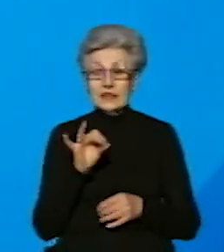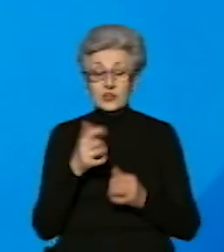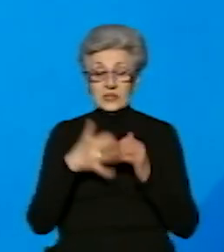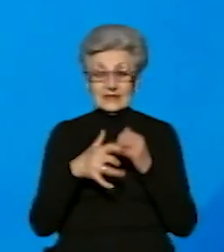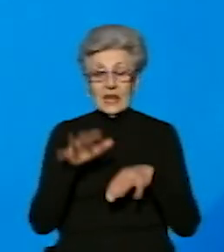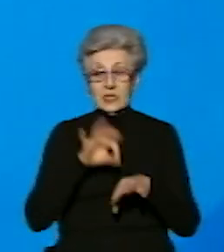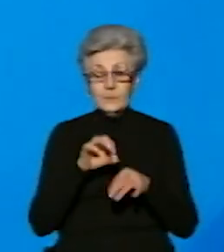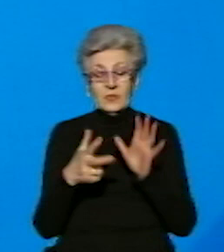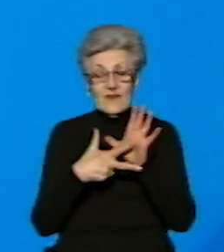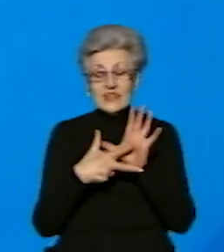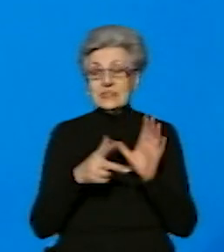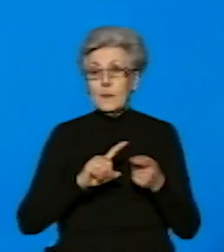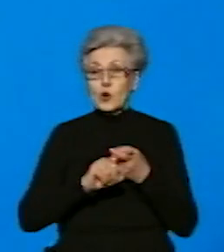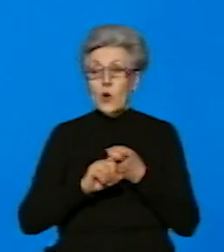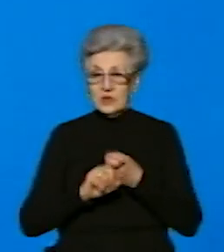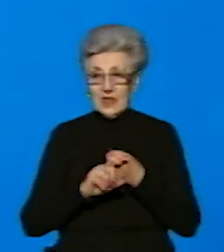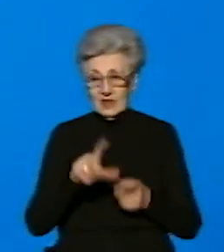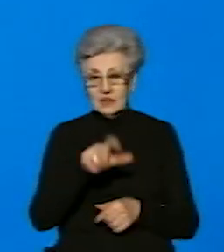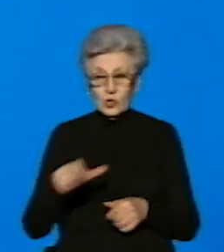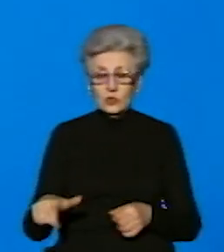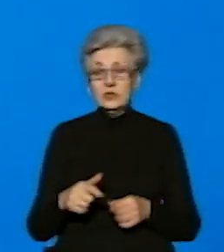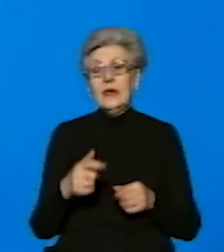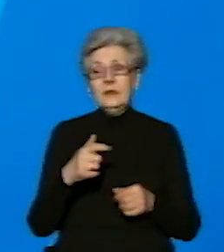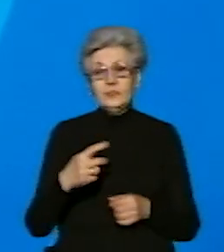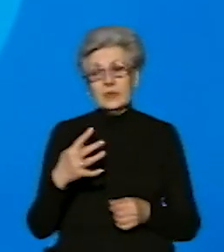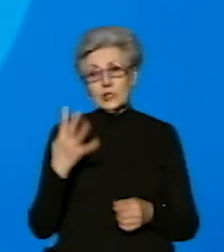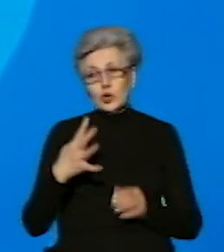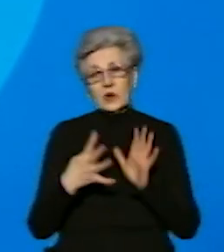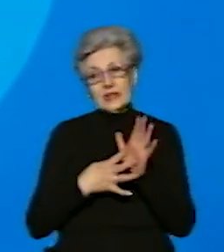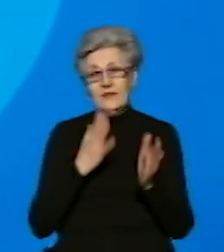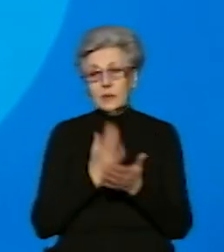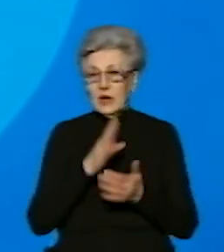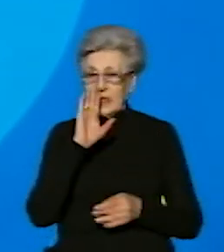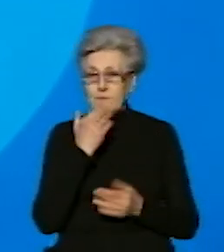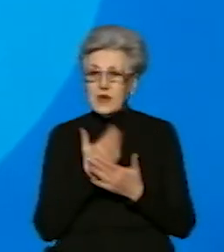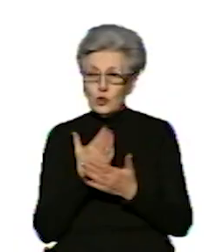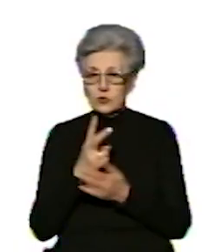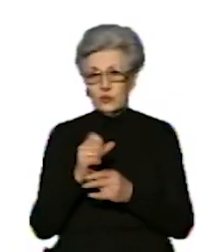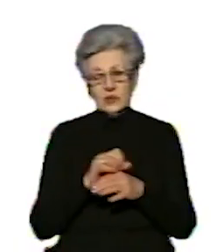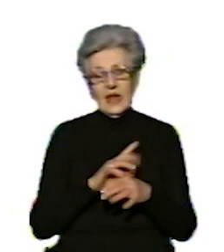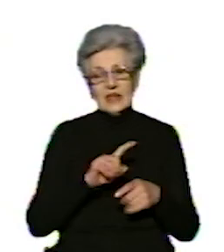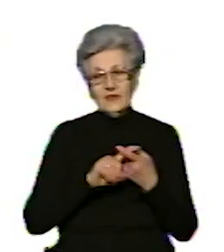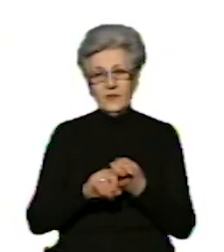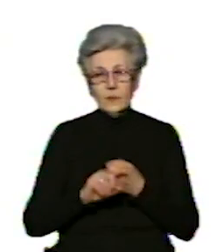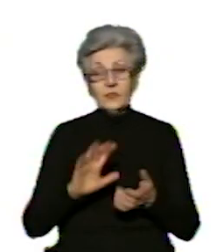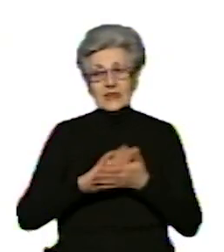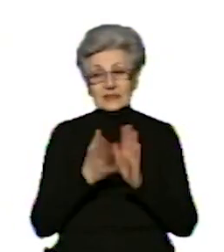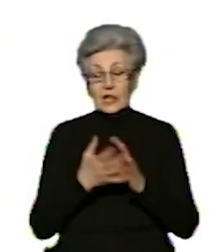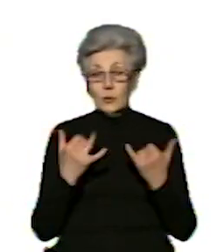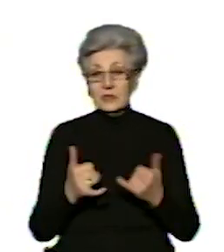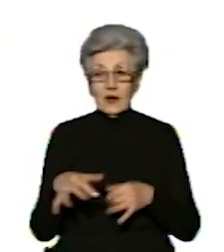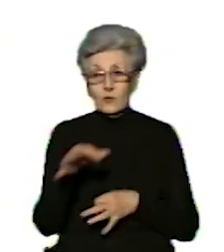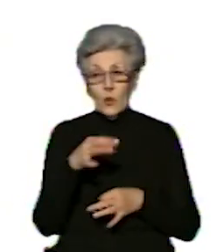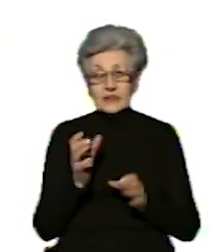восьмероконтактних осіб, 15 пацієнтів з пневмонією, 49 мали підозру на інфікування. Станом на зараз в області